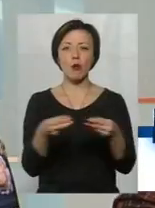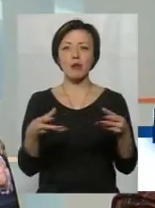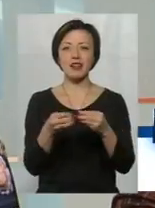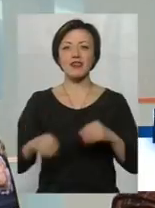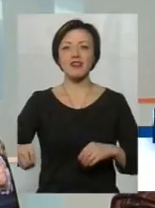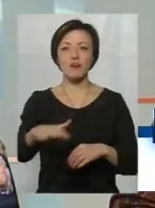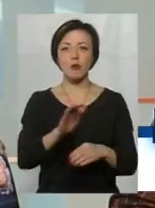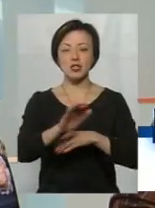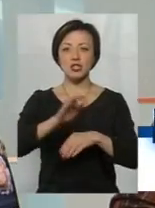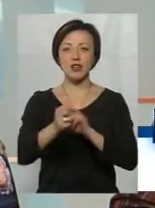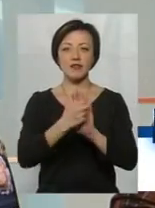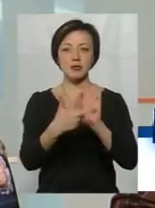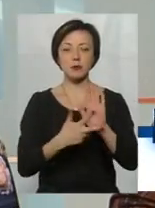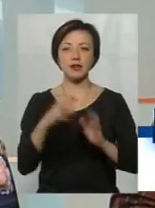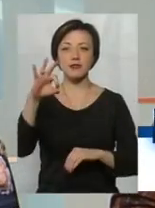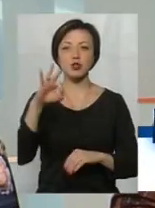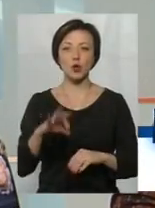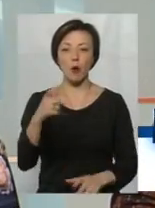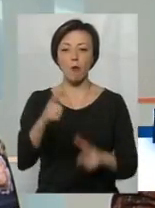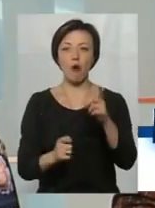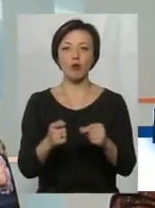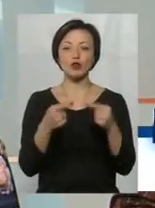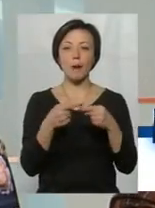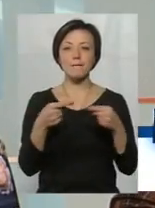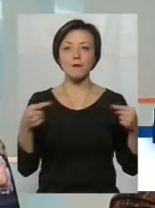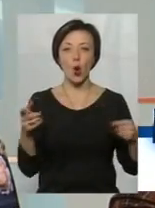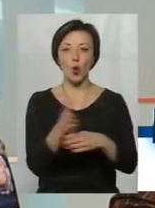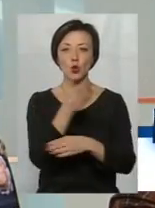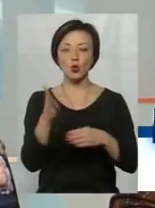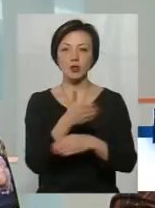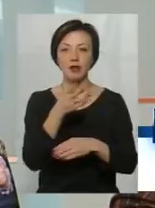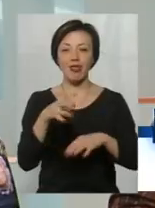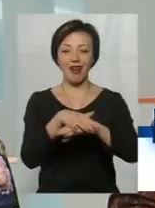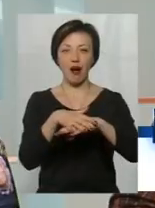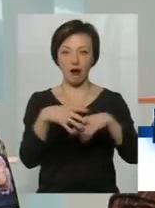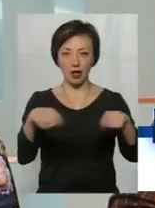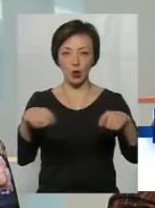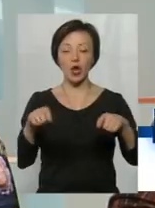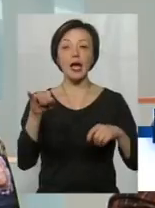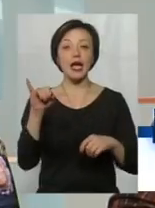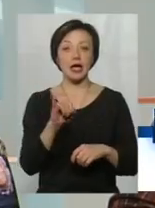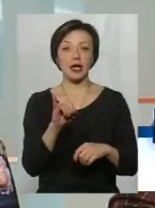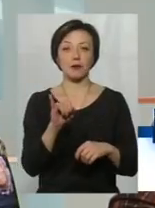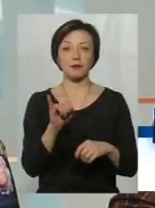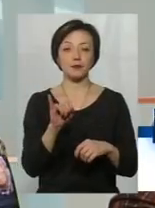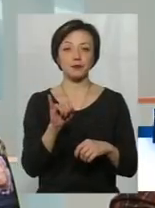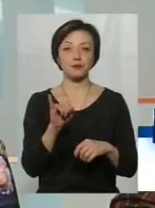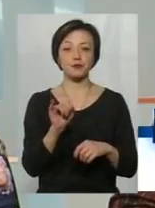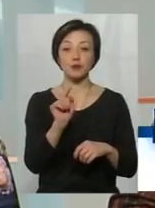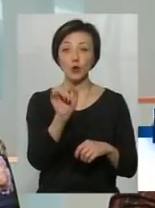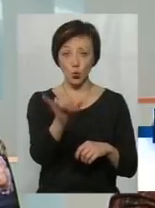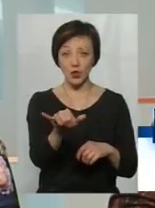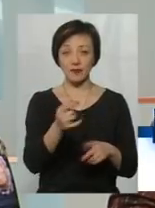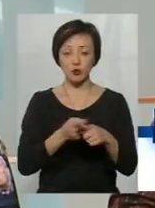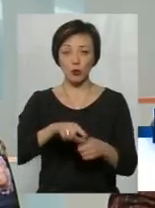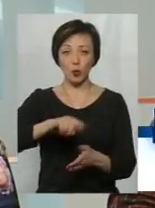постачає 18% молочної продукції на ринок. І в цьому